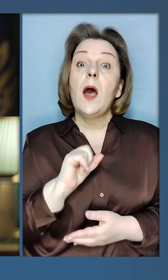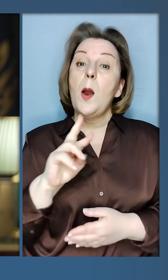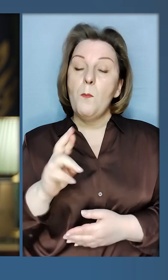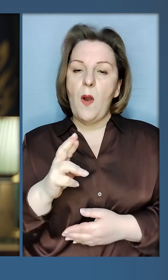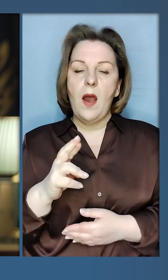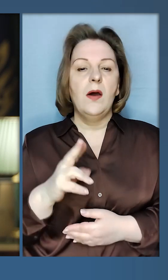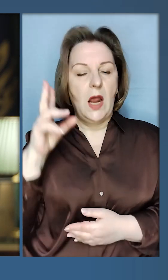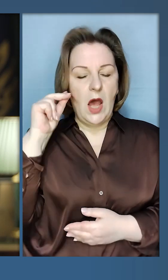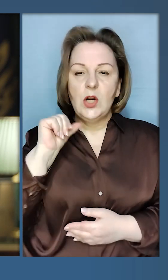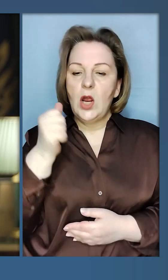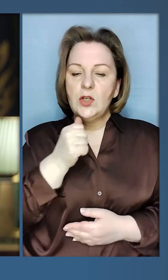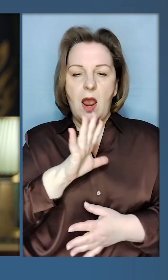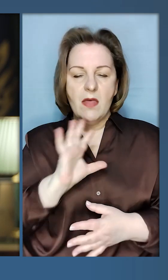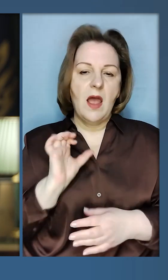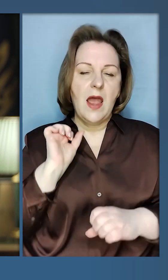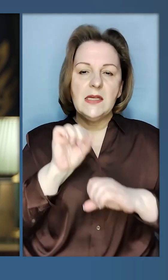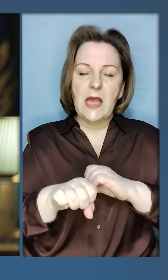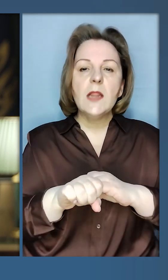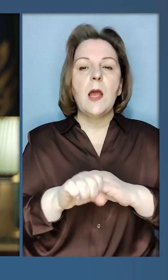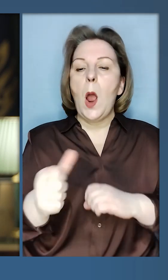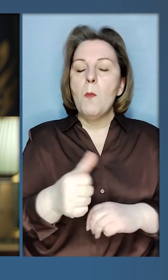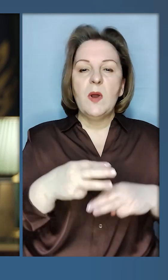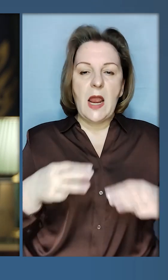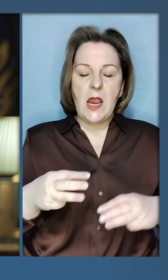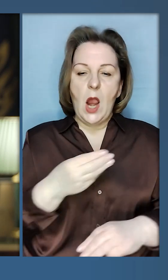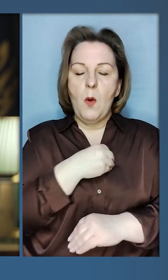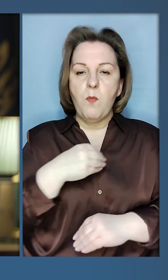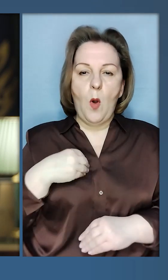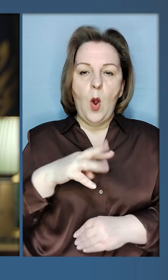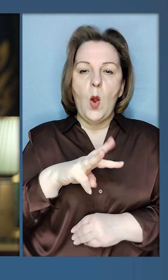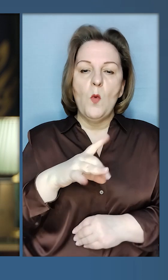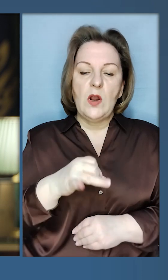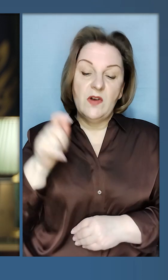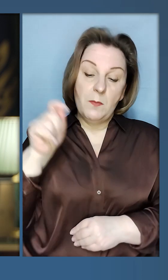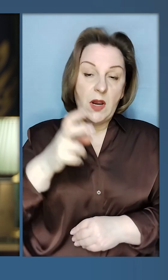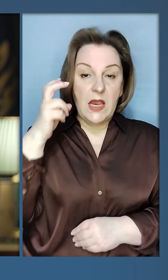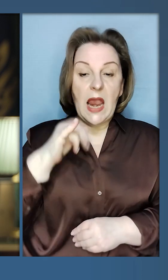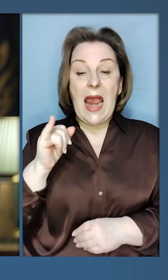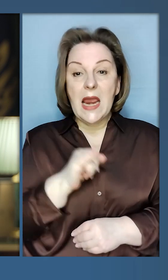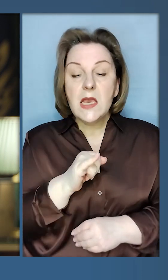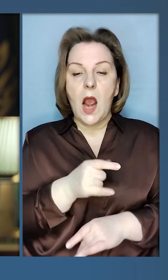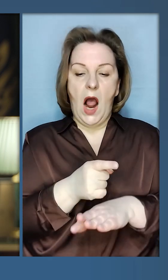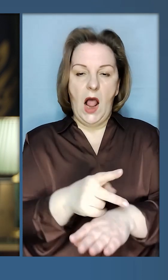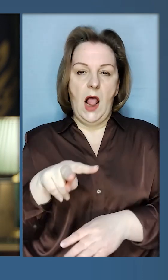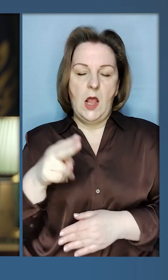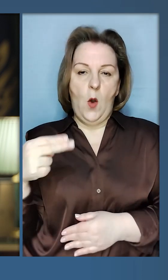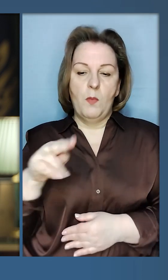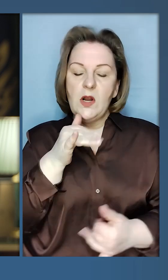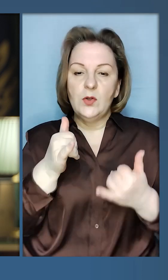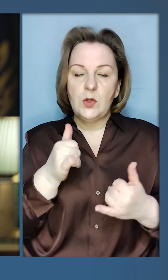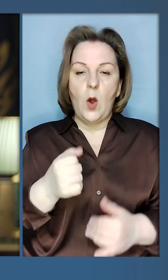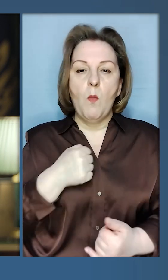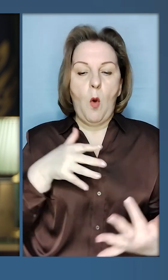п'ятниця – річниця незламності. Прем'єр Польщі, Муравецький у Києві і Леопарди –